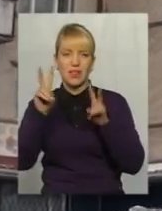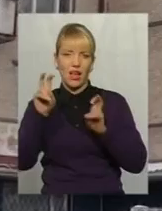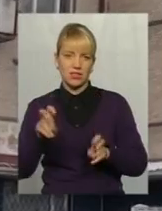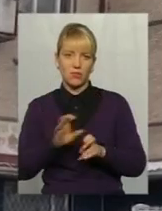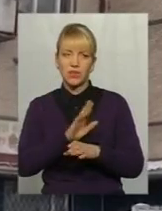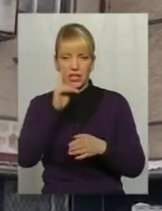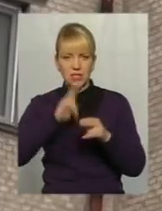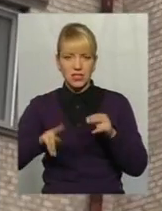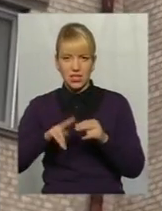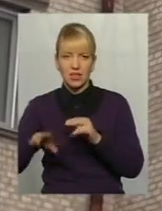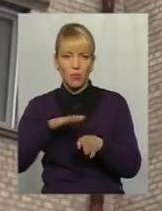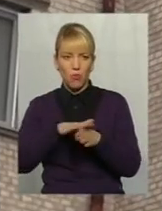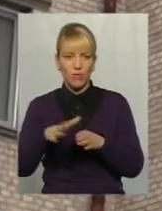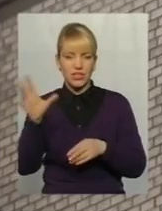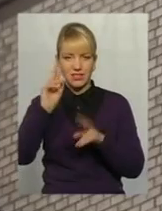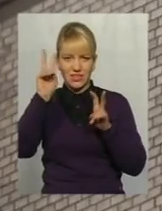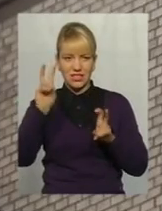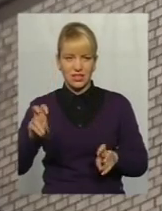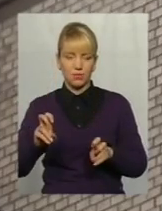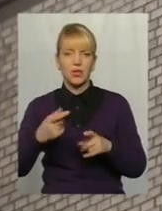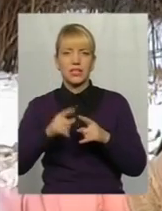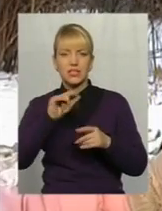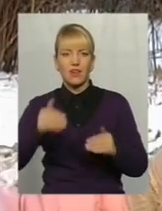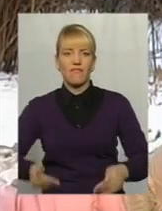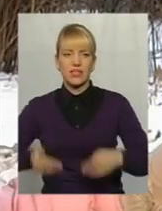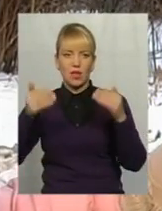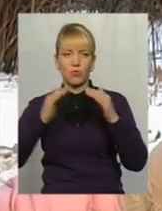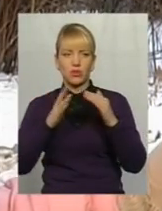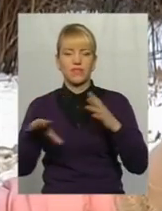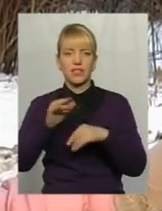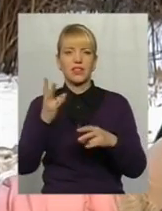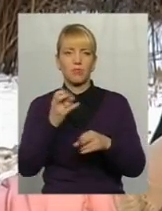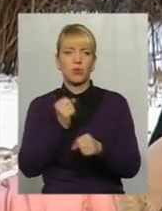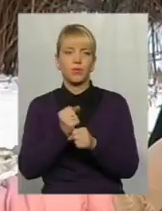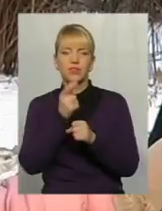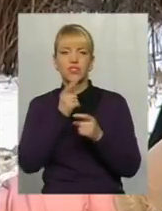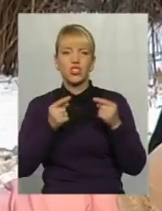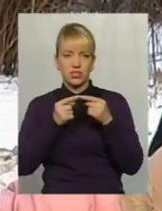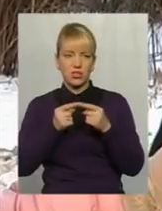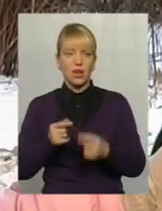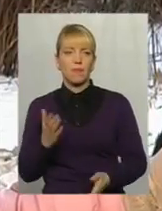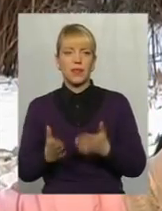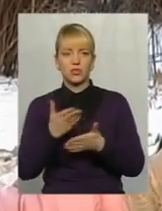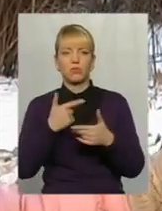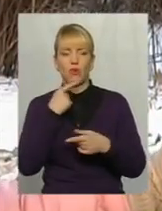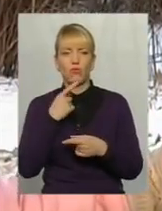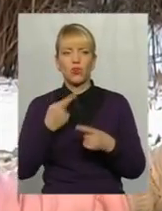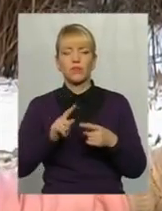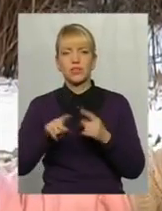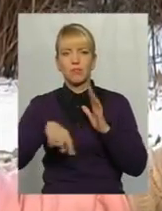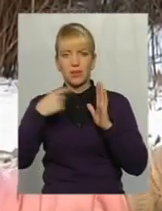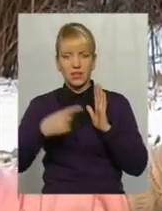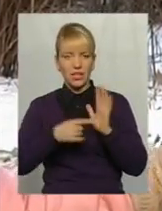повністю усі символи радянської епохи з фасадів будівель. Все треба робити вчасно. І коли ми говоримо, і це питання досить